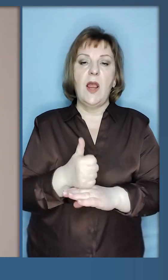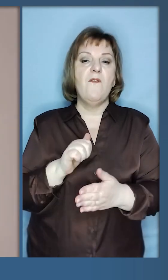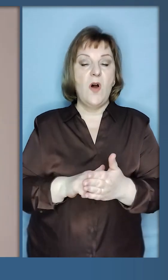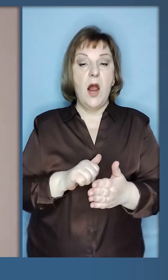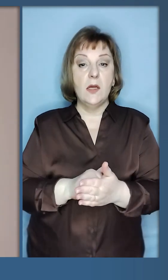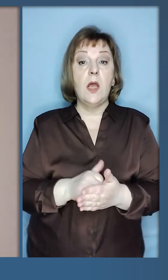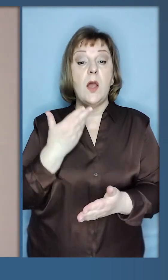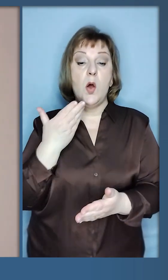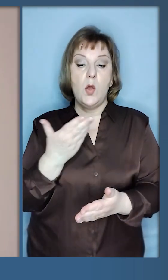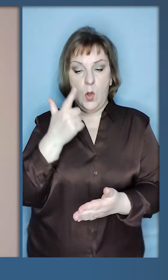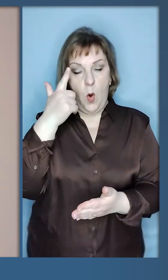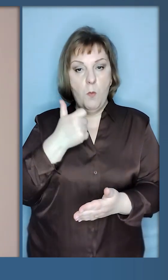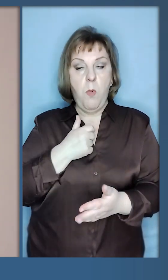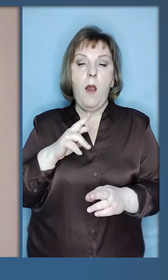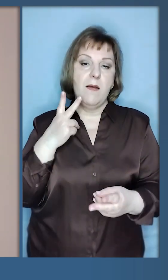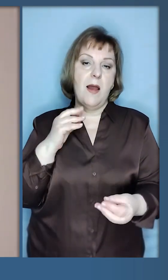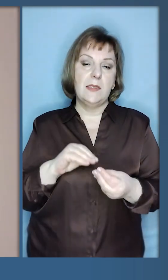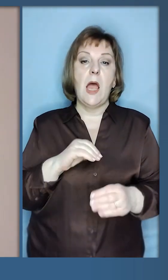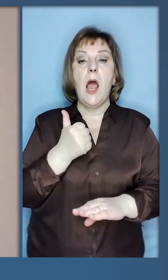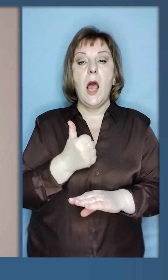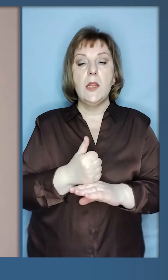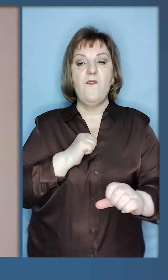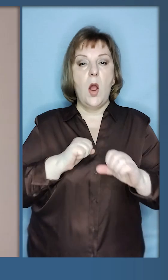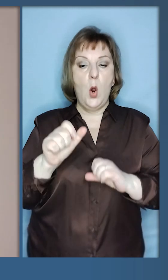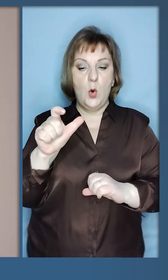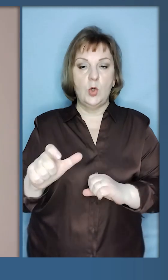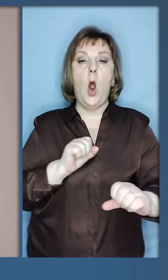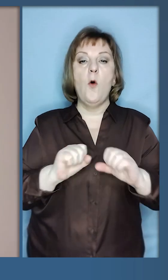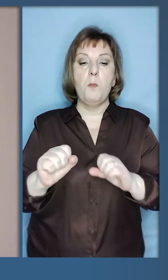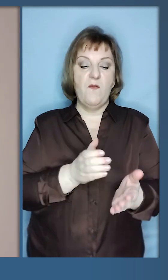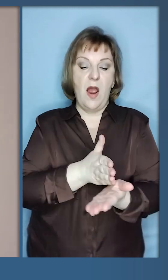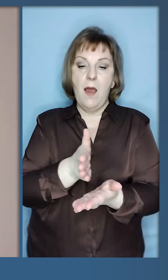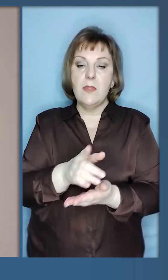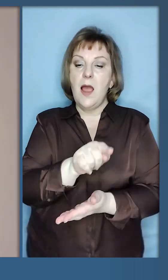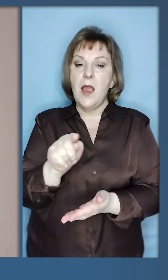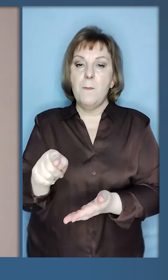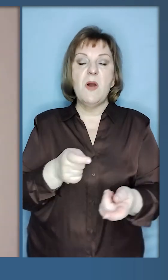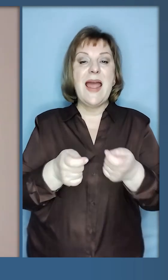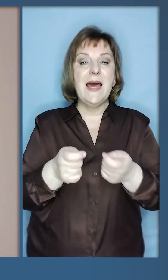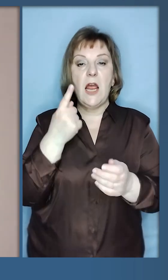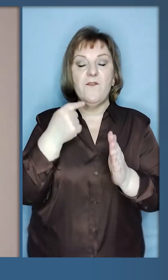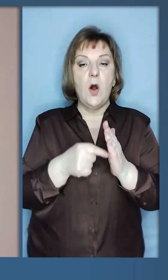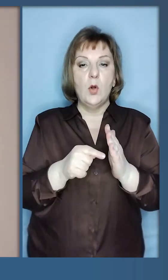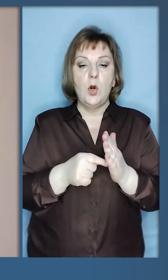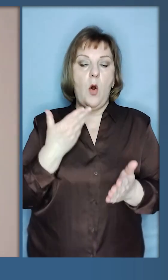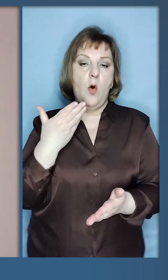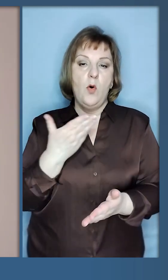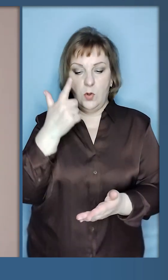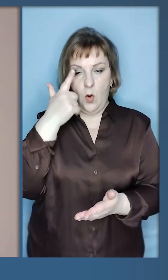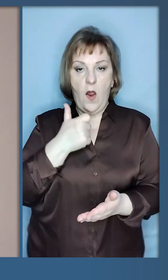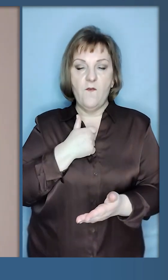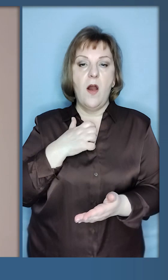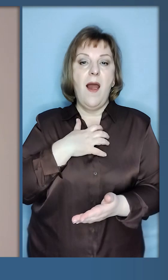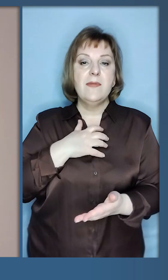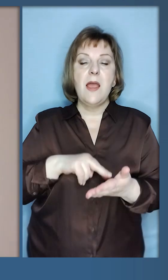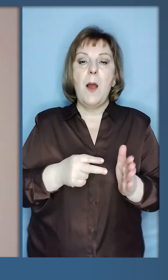факторів. Доповідали, як завжди, головнокомандувач, командувачі напрямків, керівник розвідки, доповіючи до